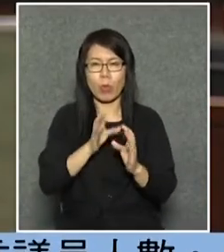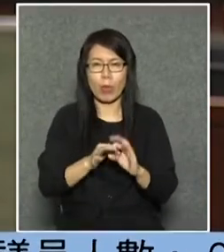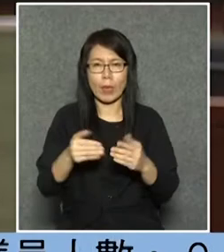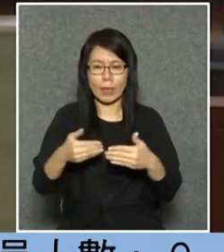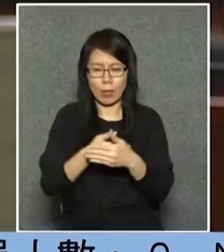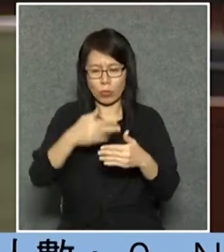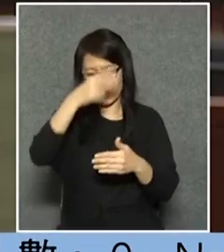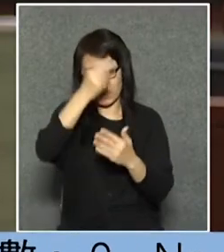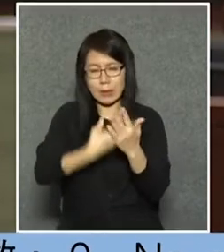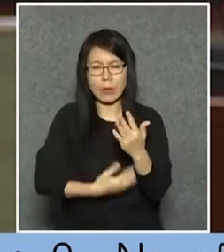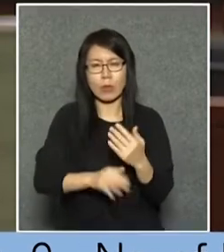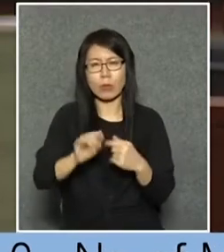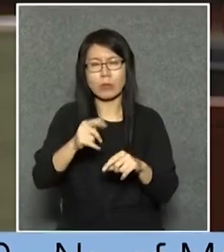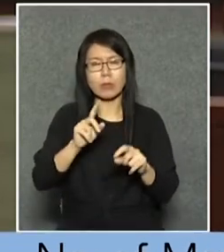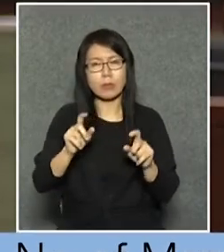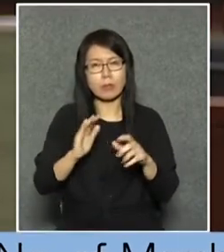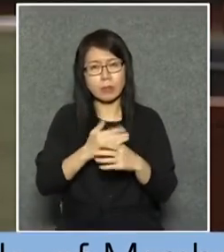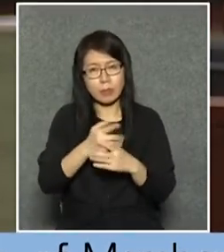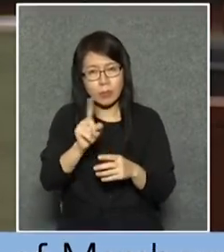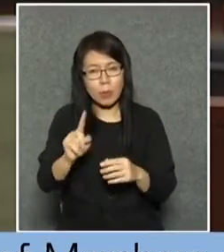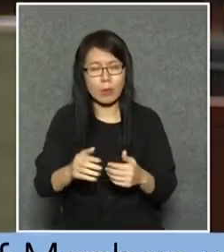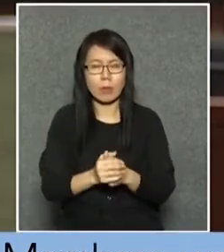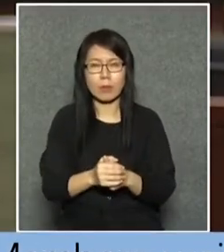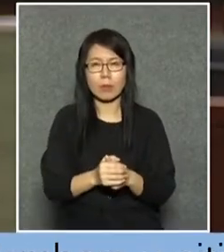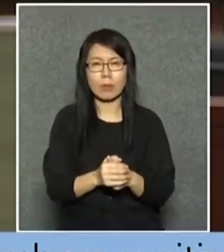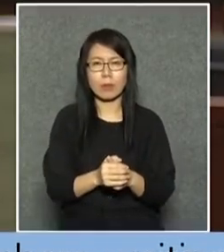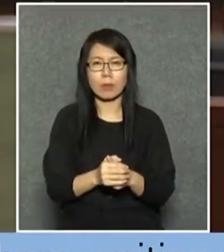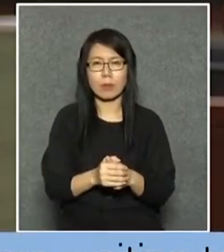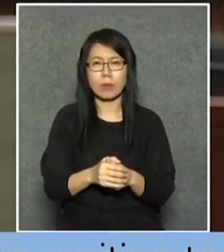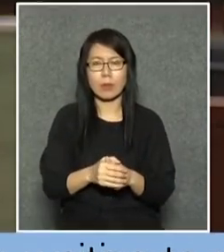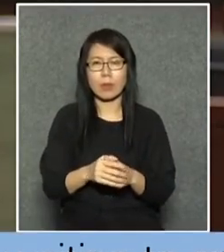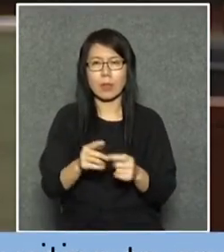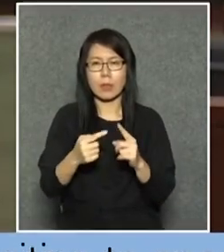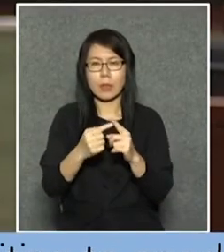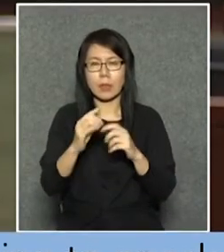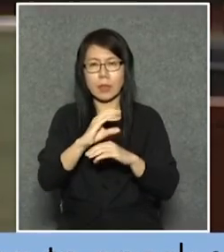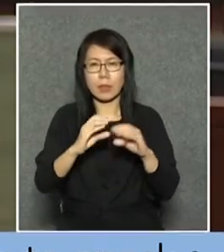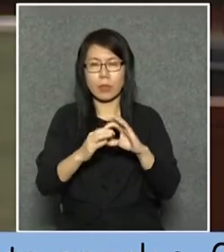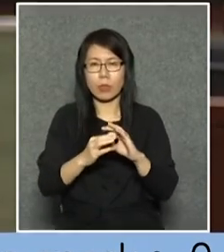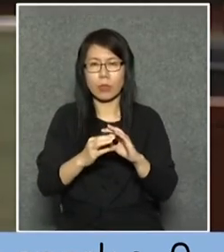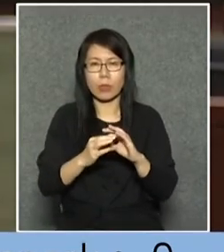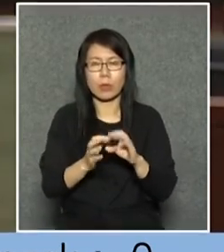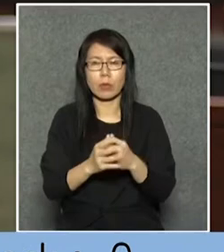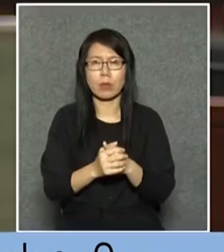通的政策原因是什麼就是說其實正說民建聯的